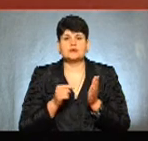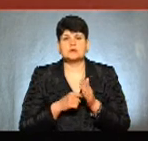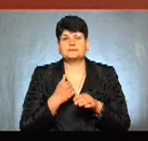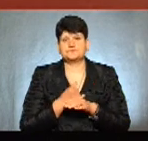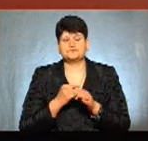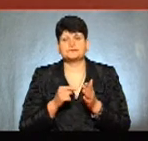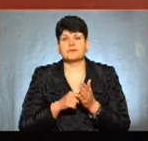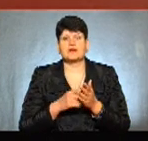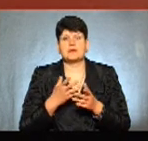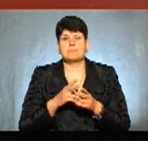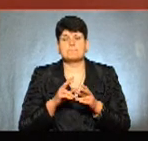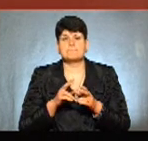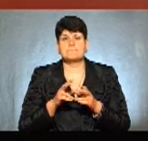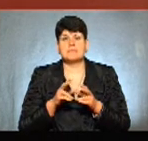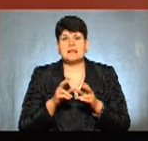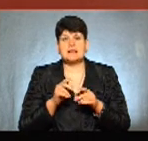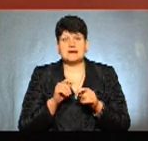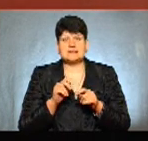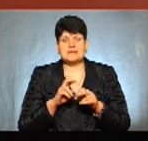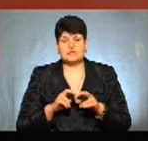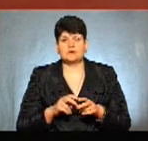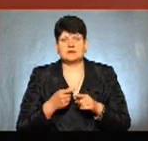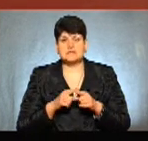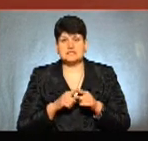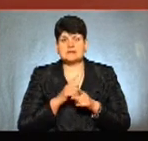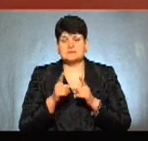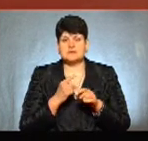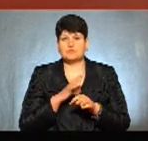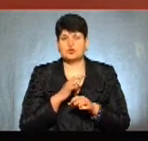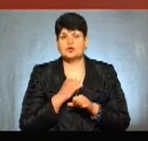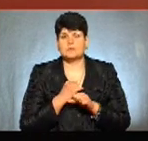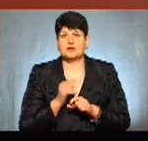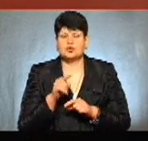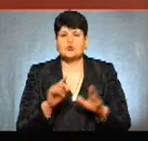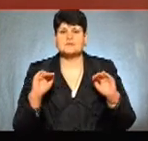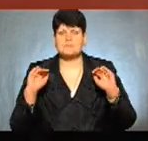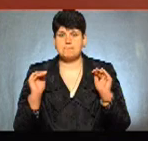які переслідували авторі цих змін, це було зроблено для того, щоб зменшити кількість